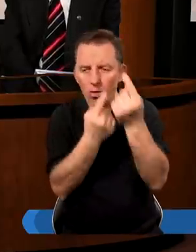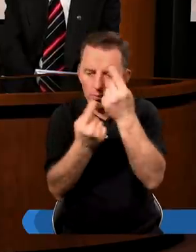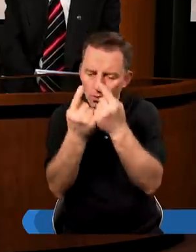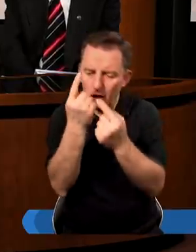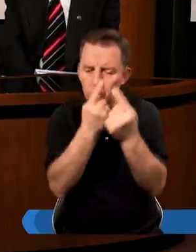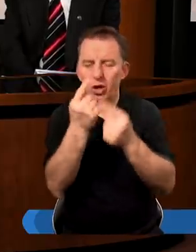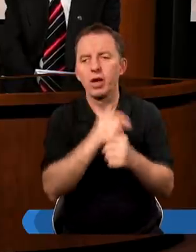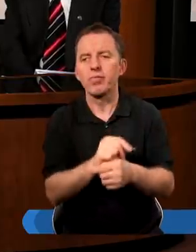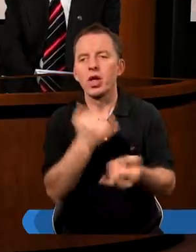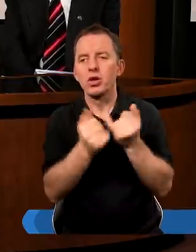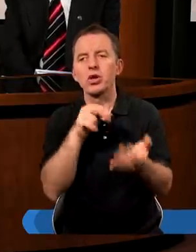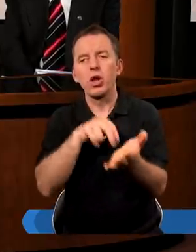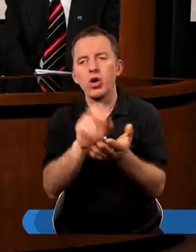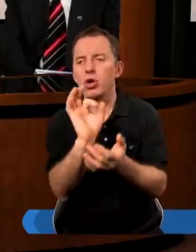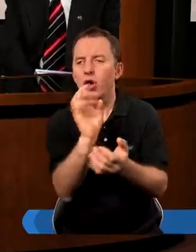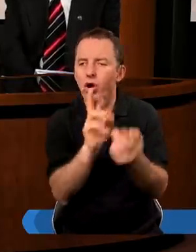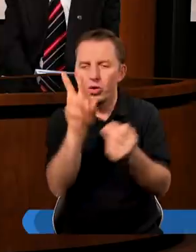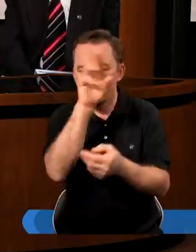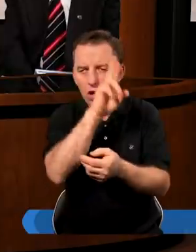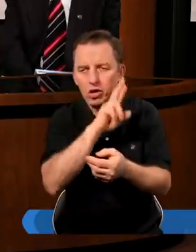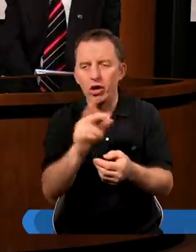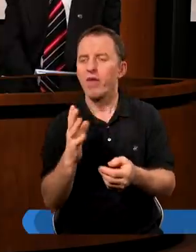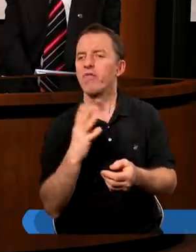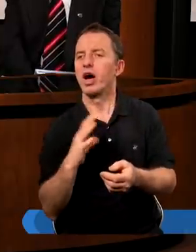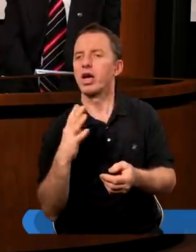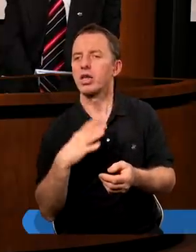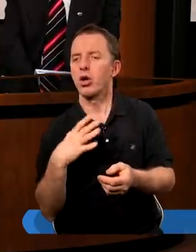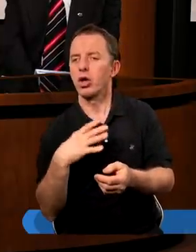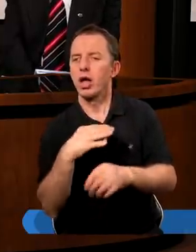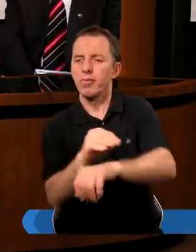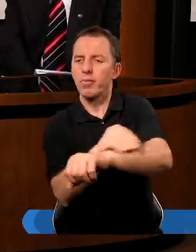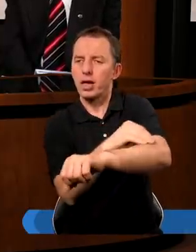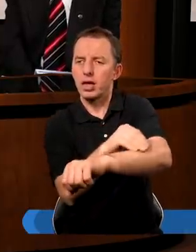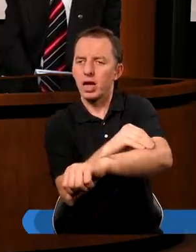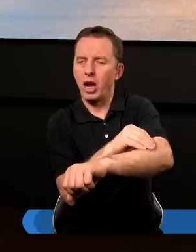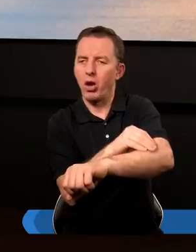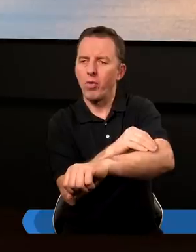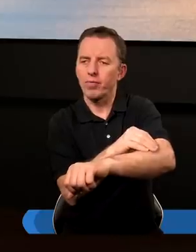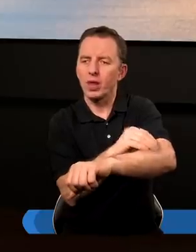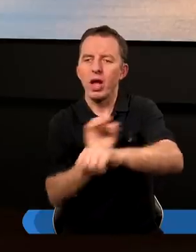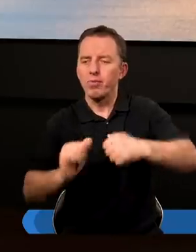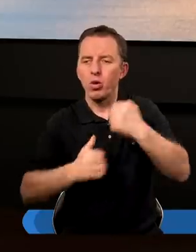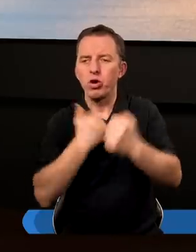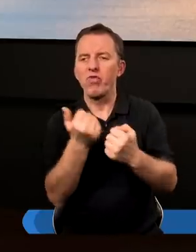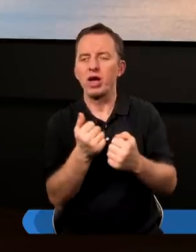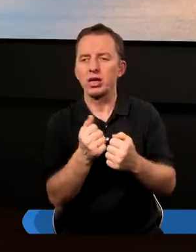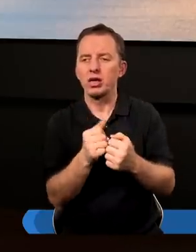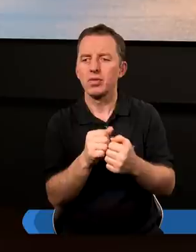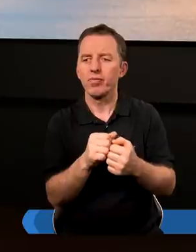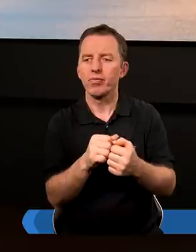myśl, jeśli chodzi o rzeczywistą wartość materialną, ponieważ